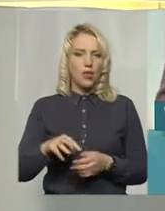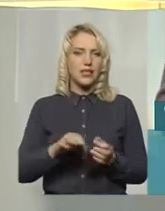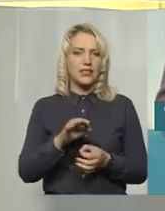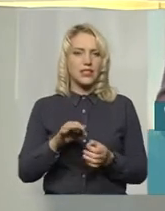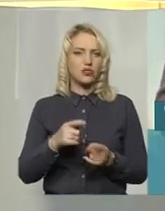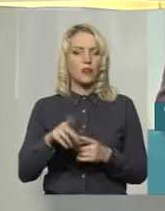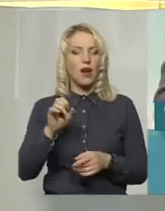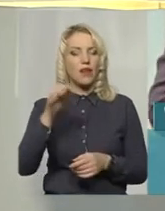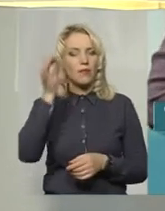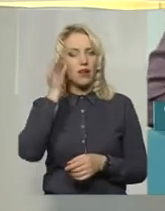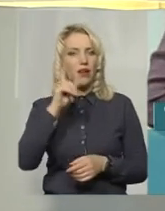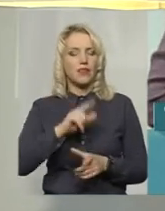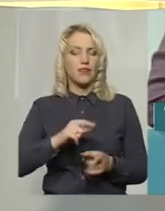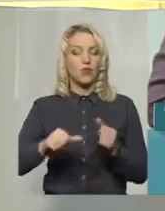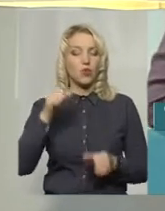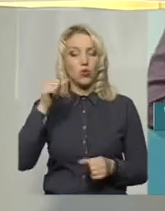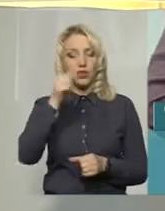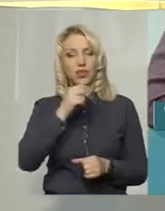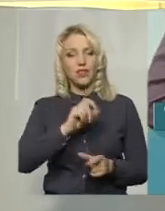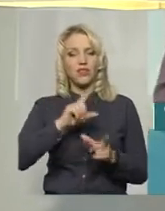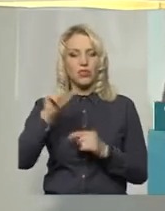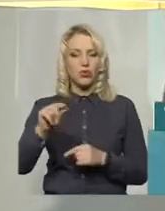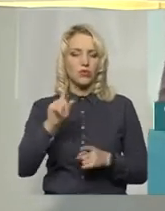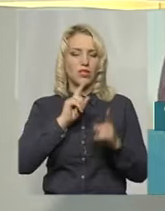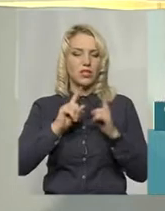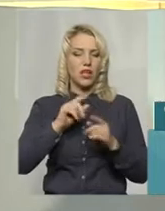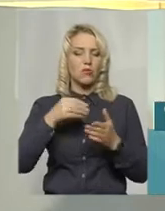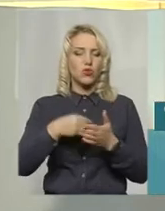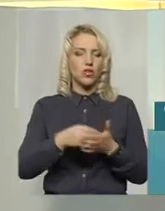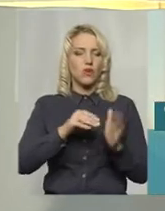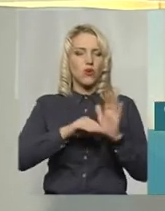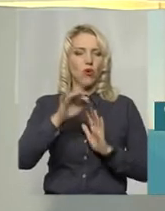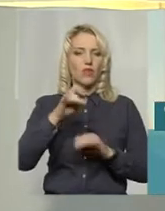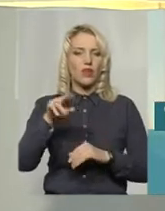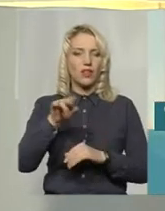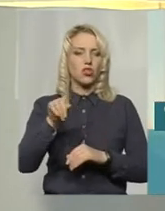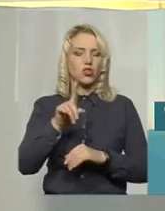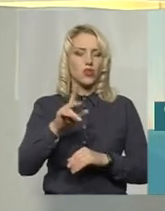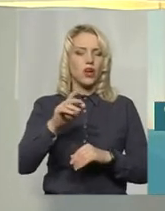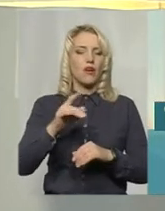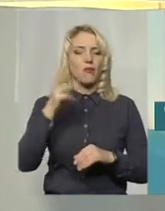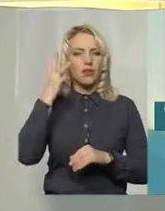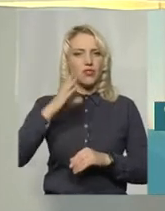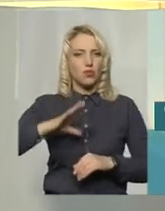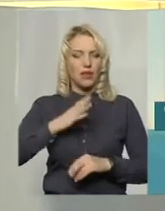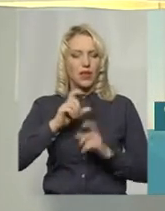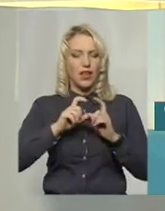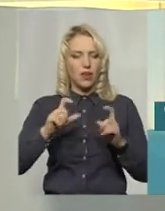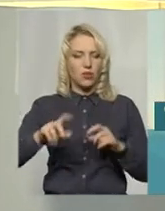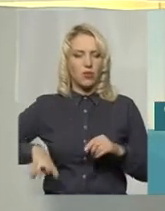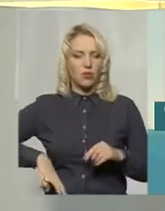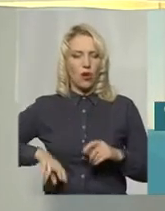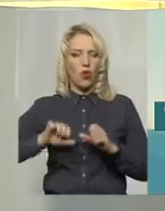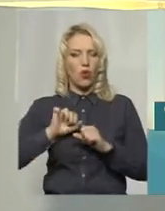А пригадую, торік на виїзному засіданні бюджетного комітету Верховної Ради, що в Хмельницькому відбувався, директор Департаменту охорони здоров'я